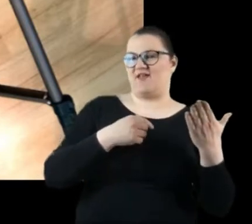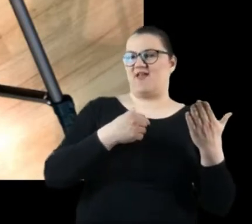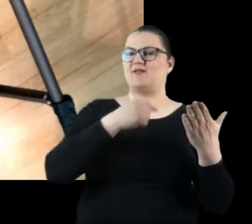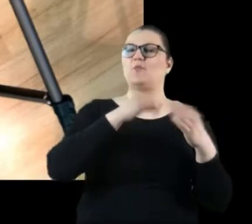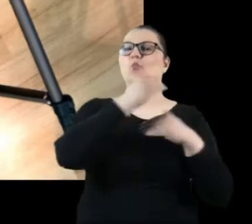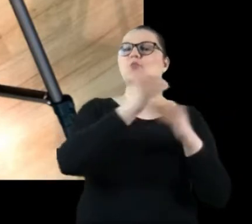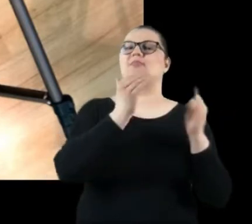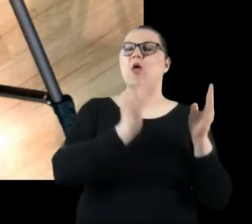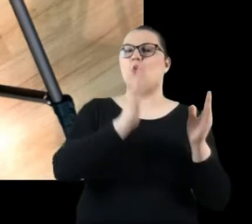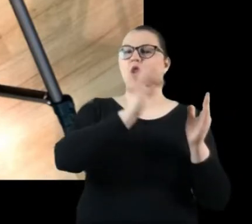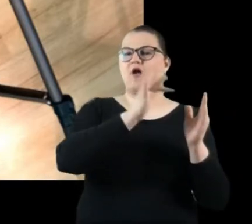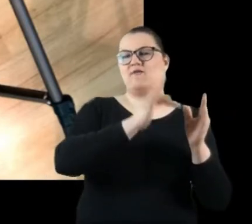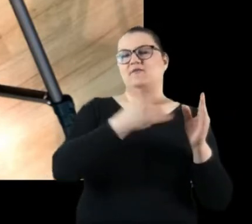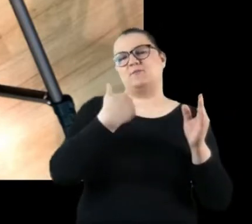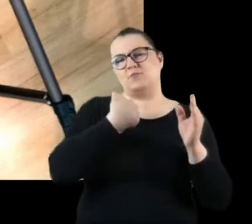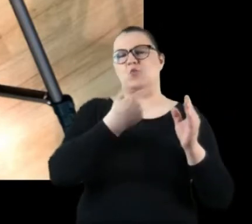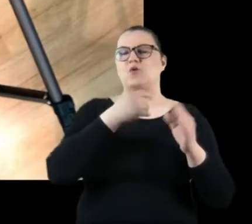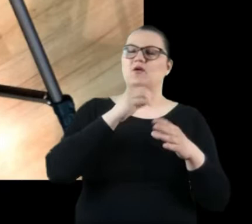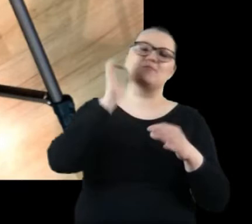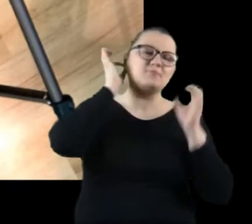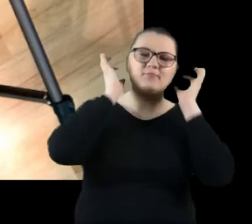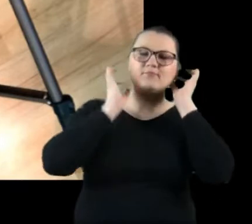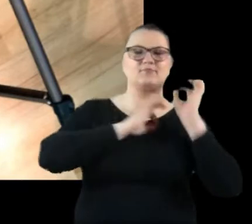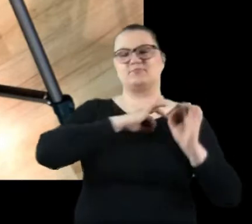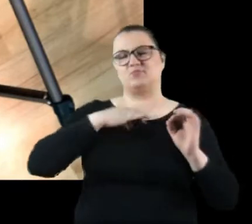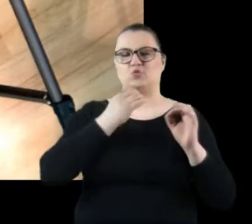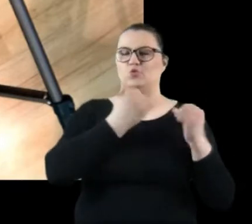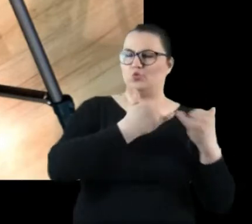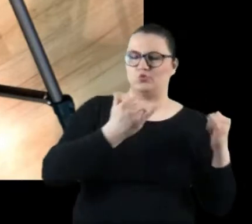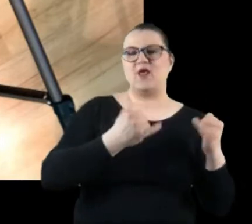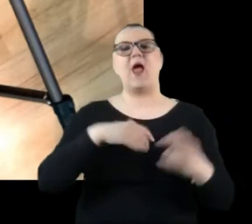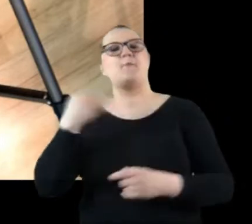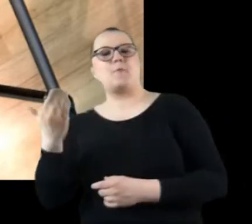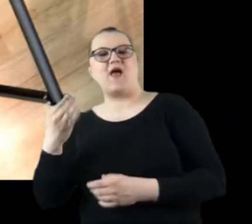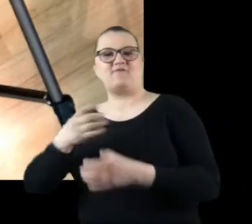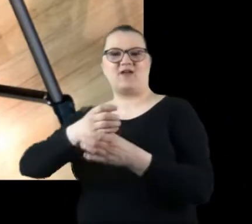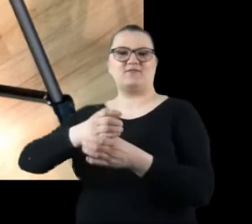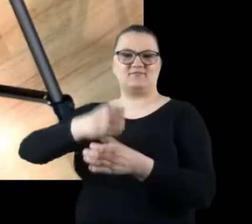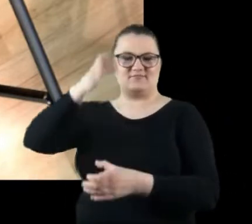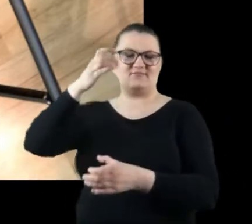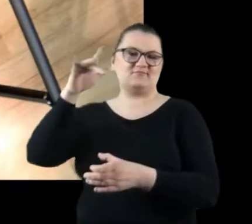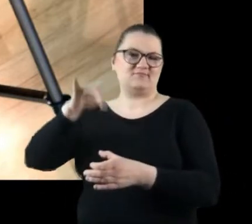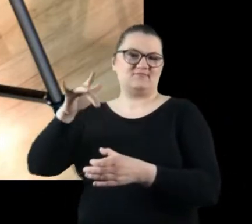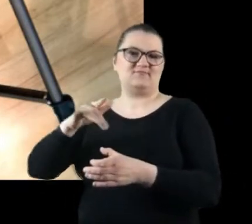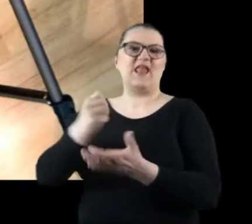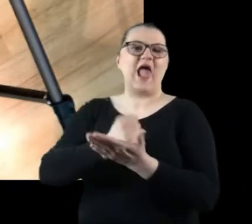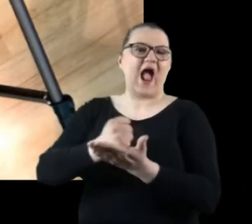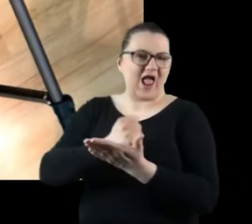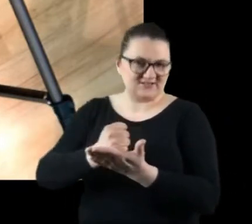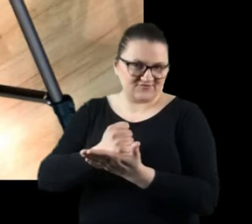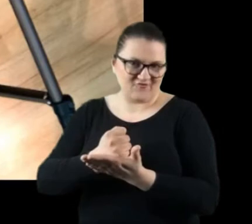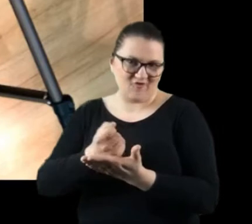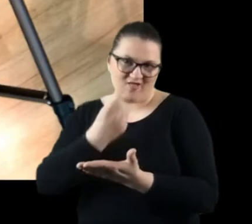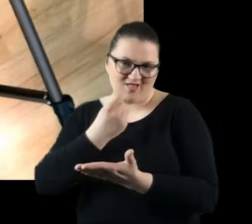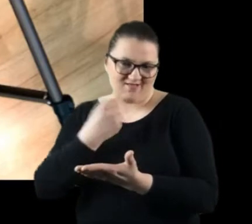po biżuterii, po prawej jest to pudełko walcowate po lekach. Tak więc